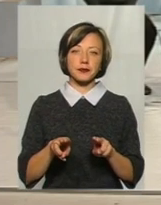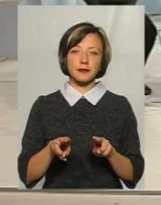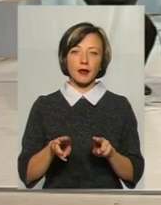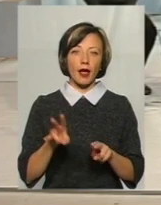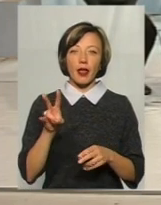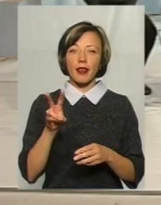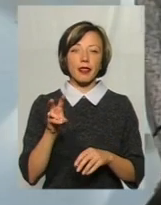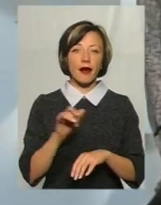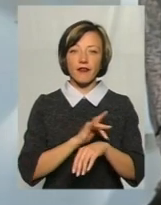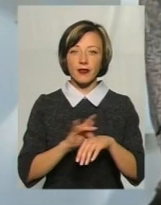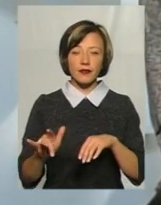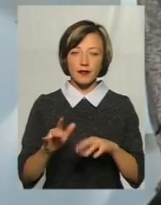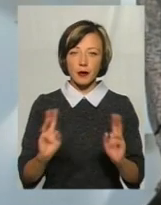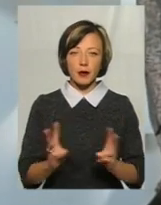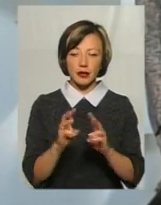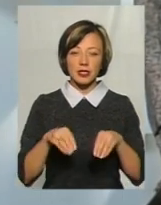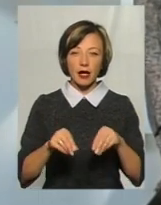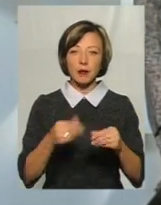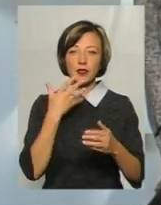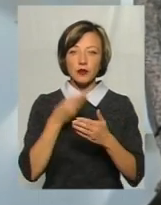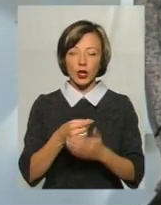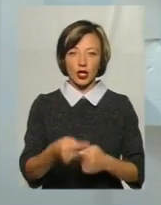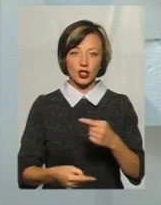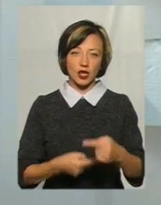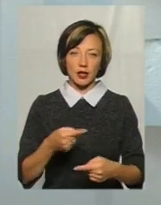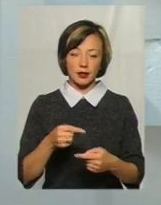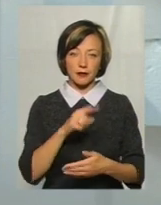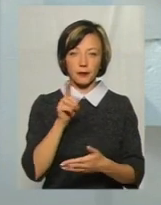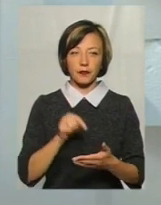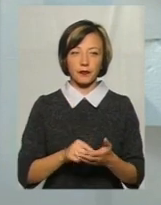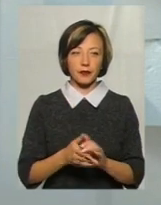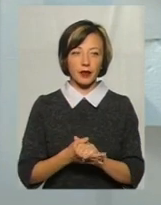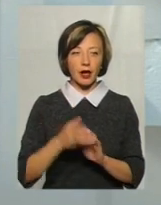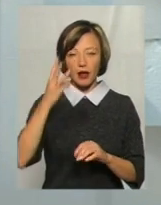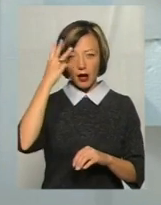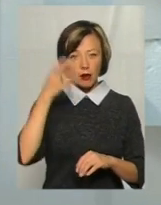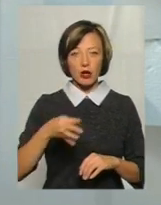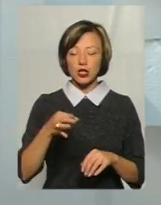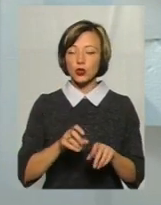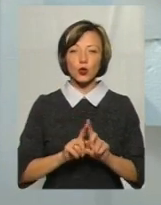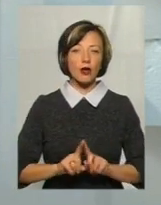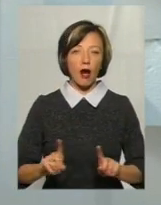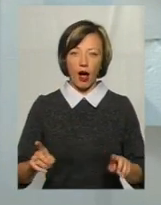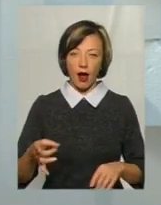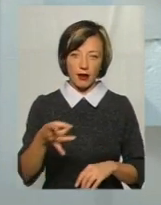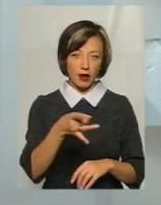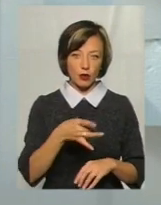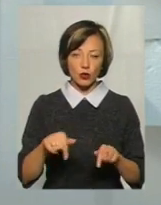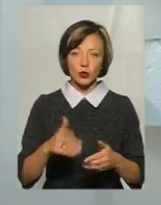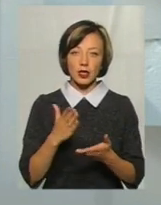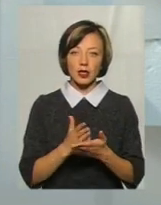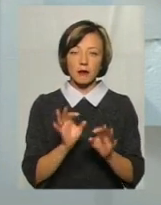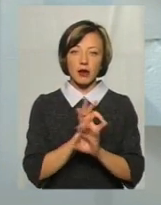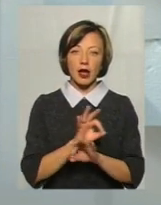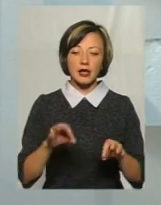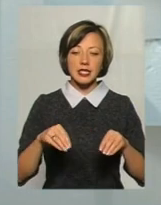невинищену, невипалену землю для своїх нащадків. Хмельниччина – унікальний регіон, тому що тут є і прекрасний